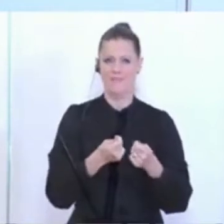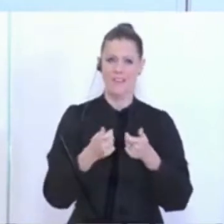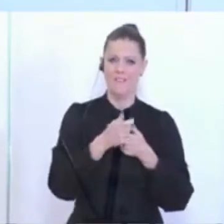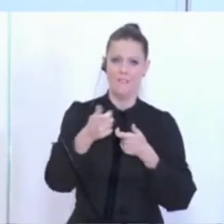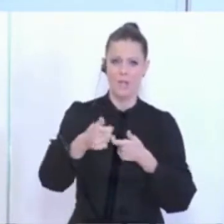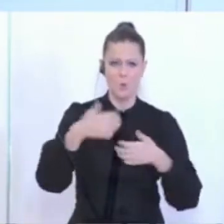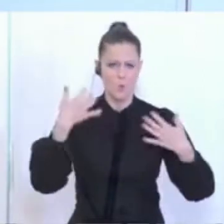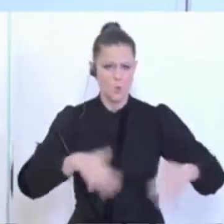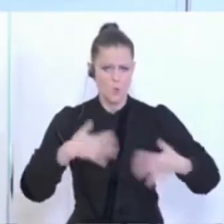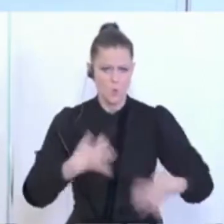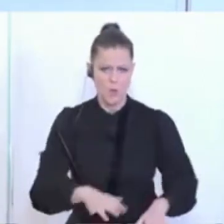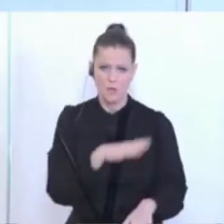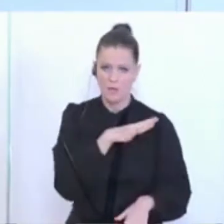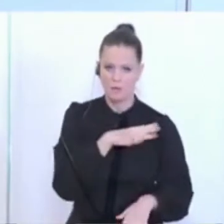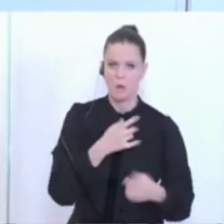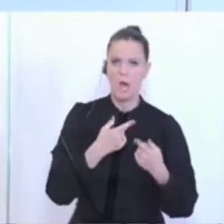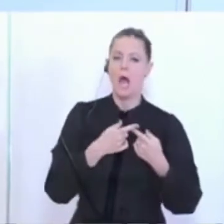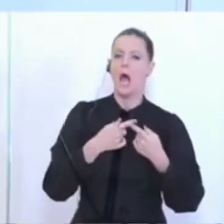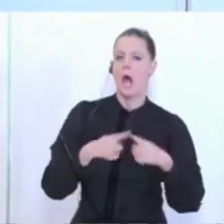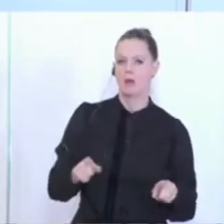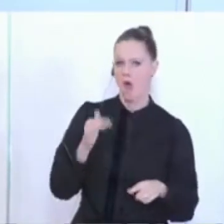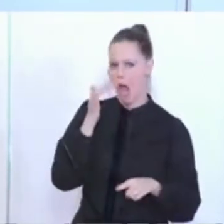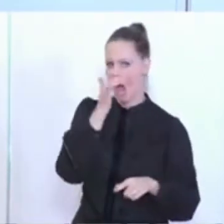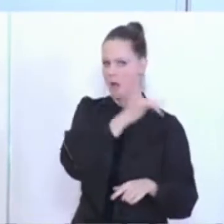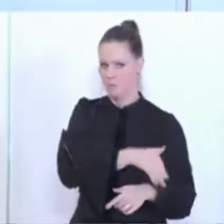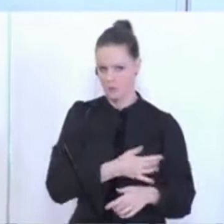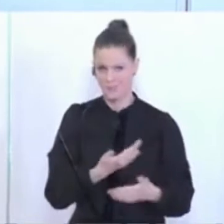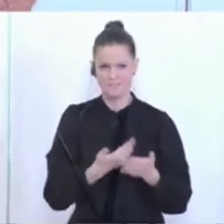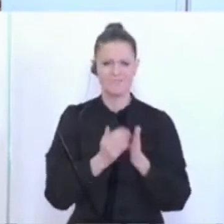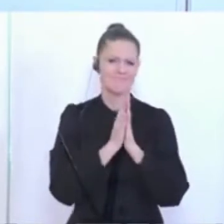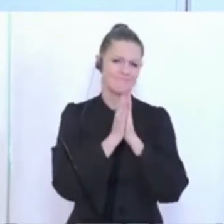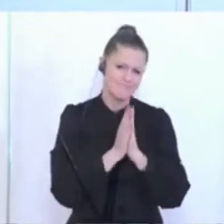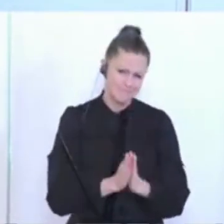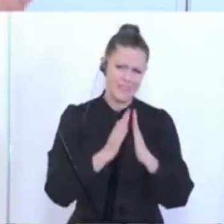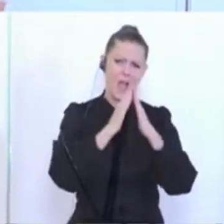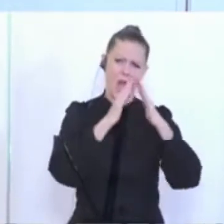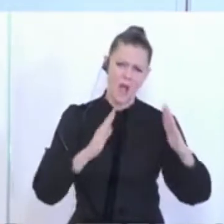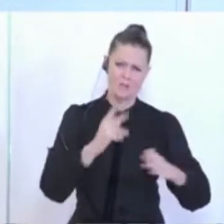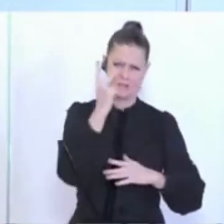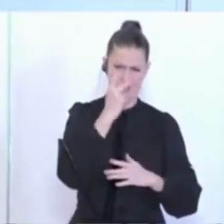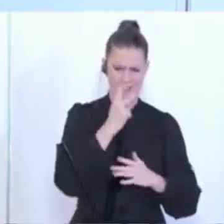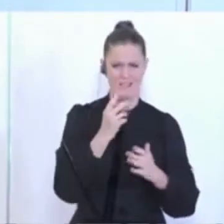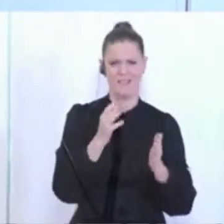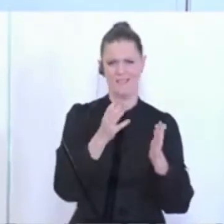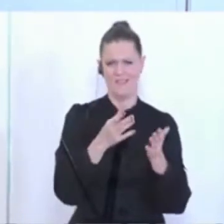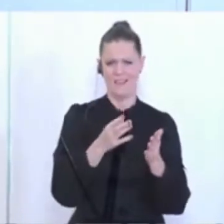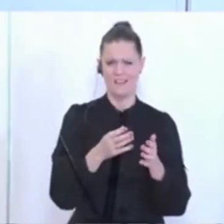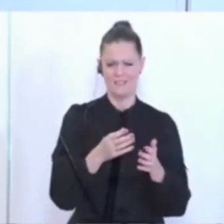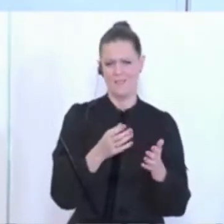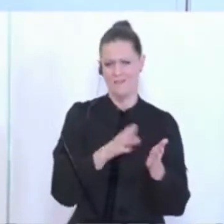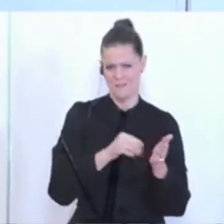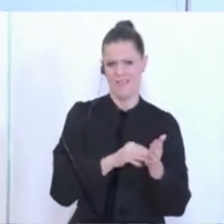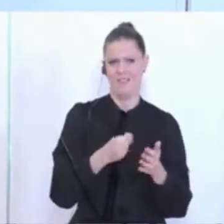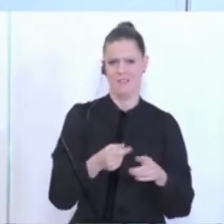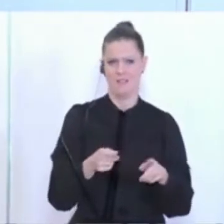harmloser sind. Also auch da wieder der Appell an den Hausverstand und an ein sozialverträgliches Verhalten. Jeder, der